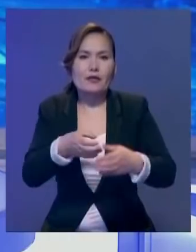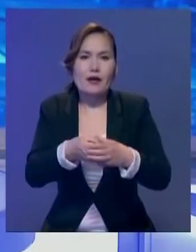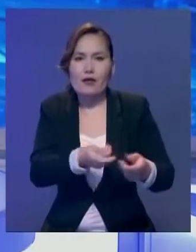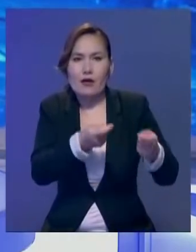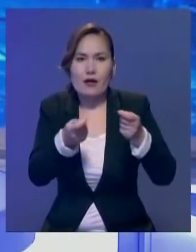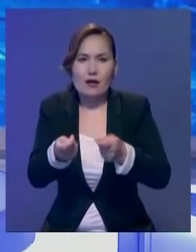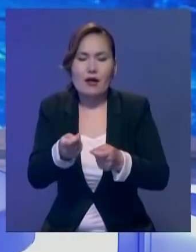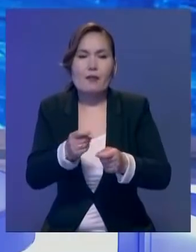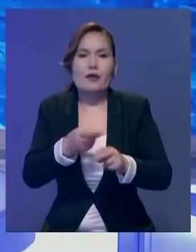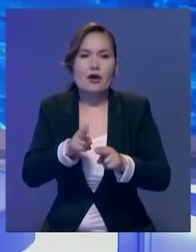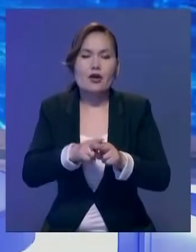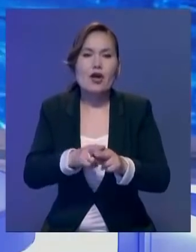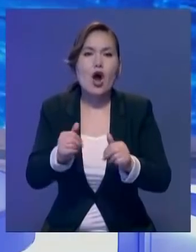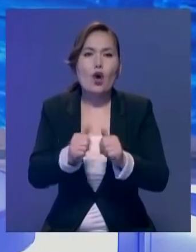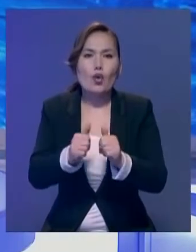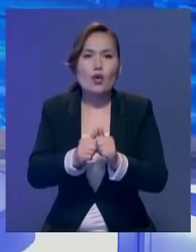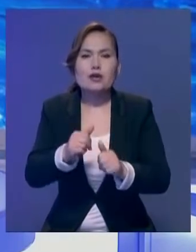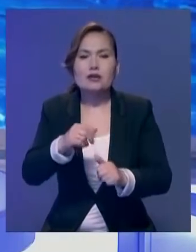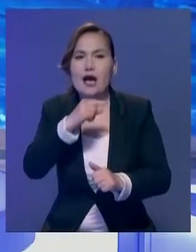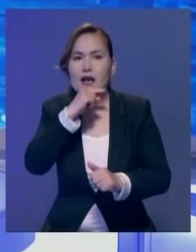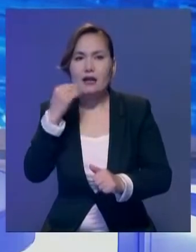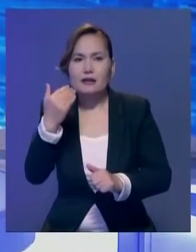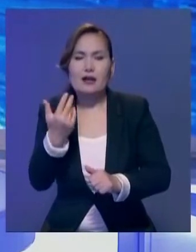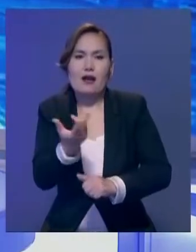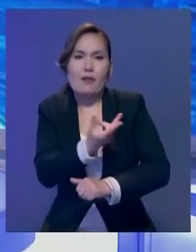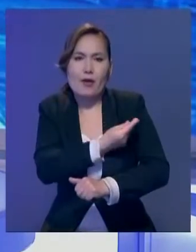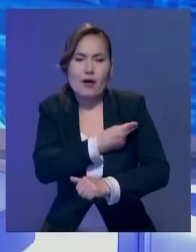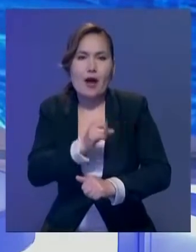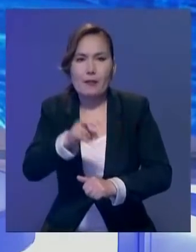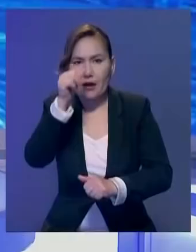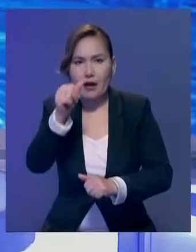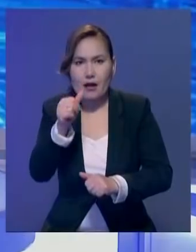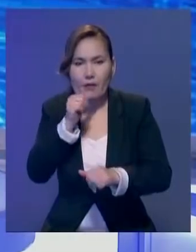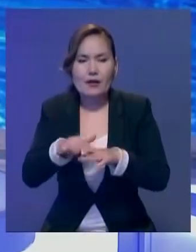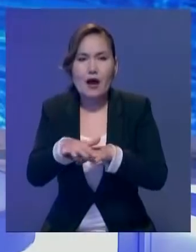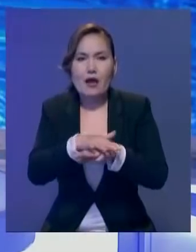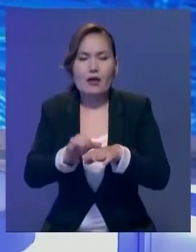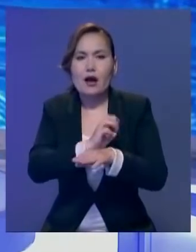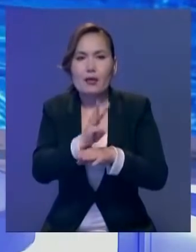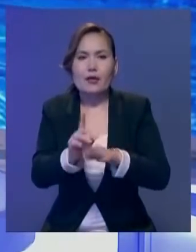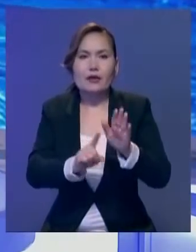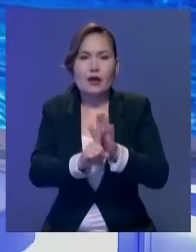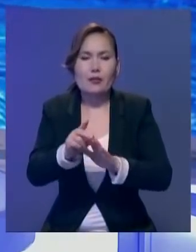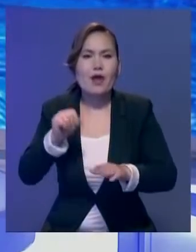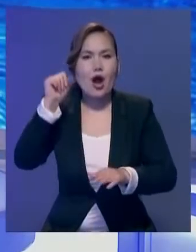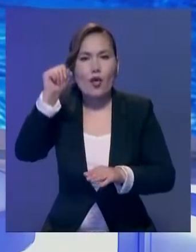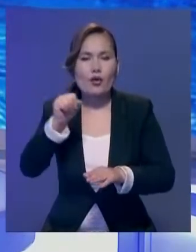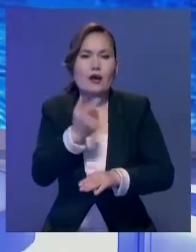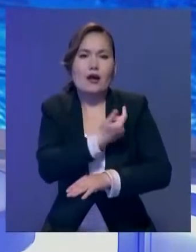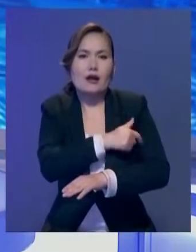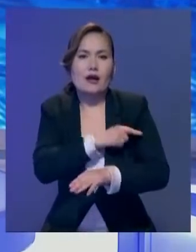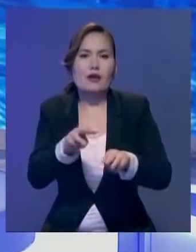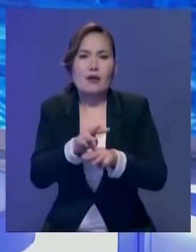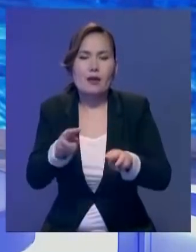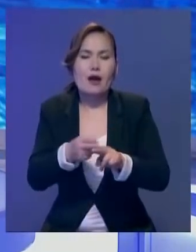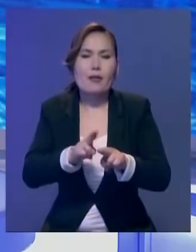елге әкелді. Көршілер ресейлік препаратты сәуірдің соңына дейін алатындығын осайды айтқан ет әзірге өзбекстанның денсаулық сақтау